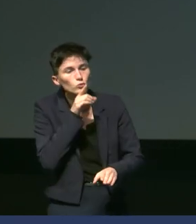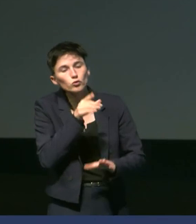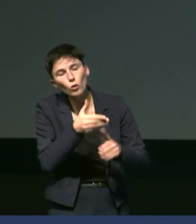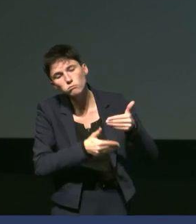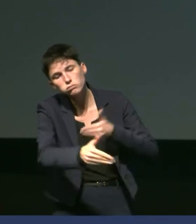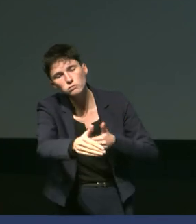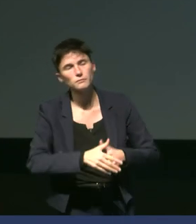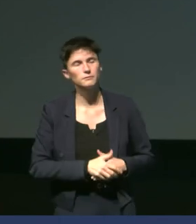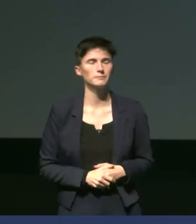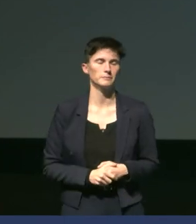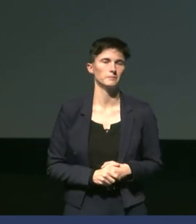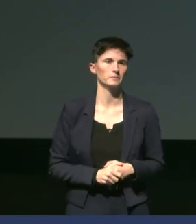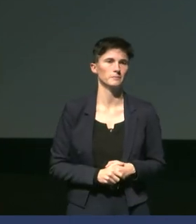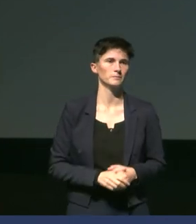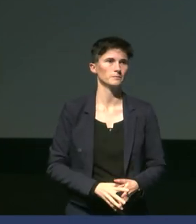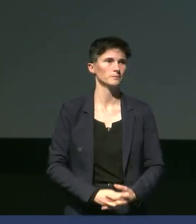Sous